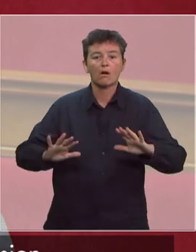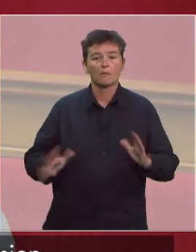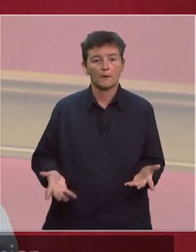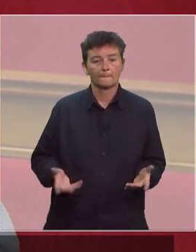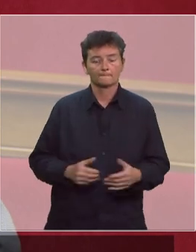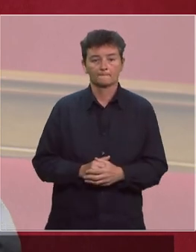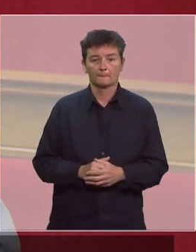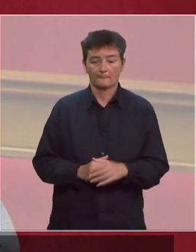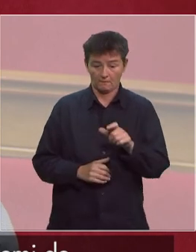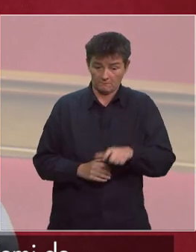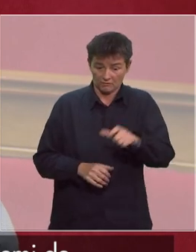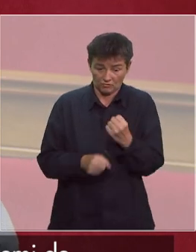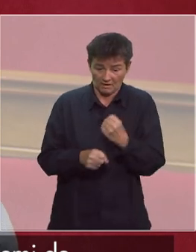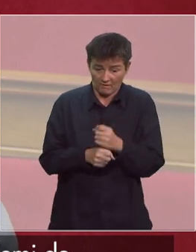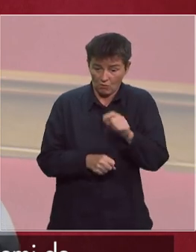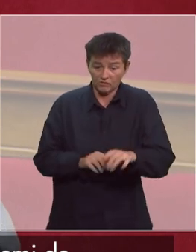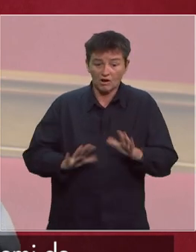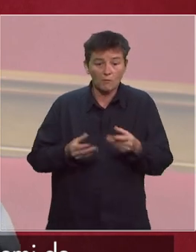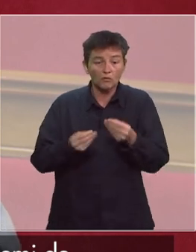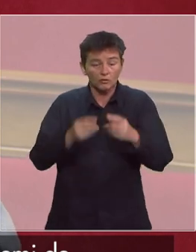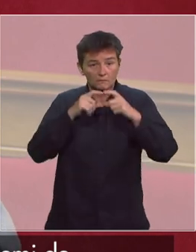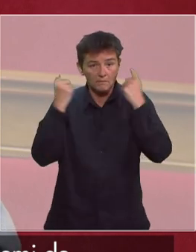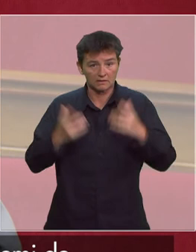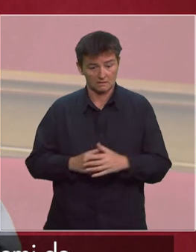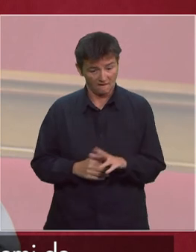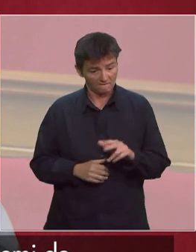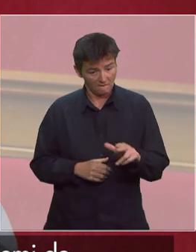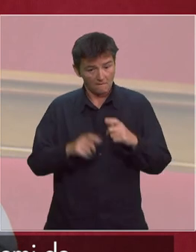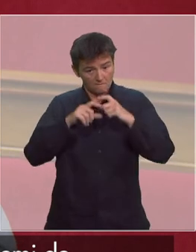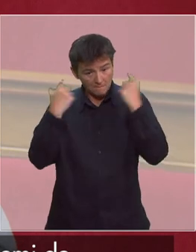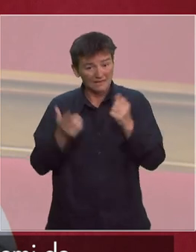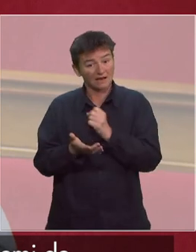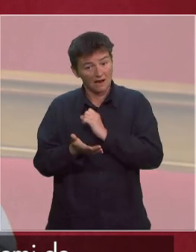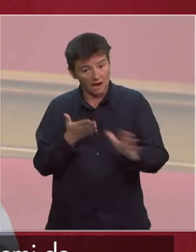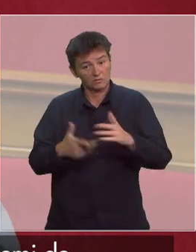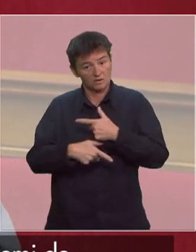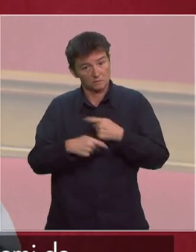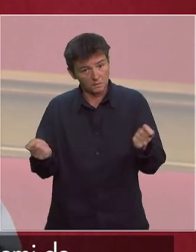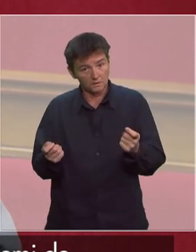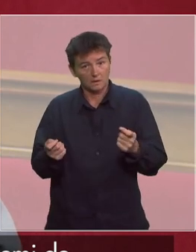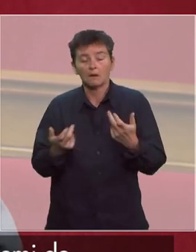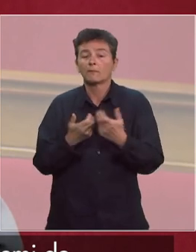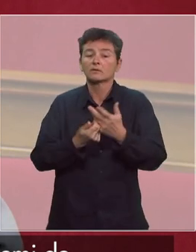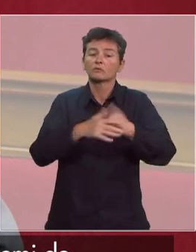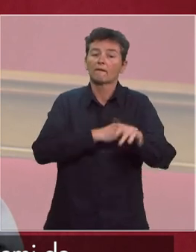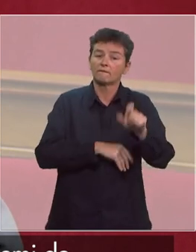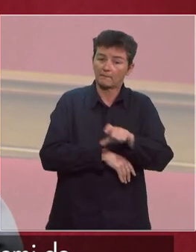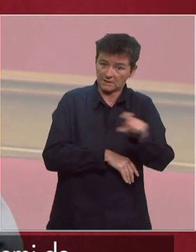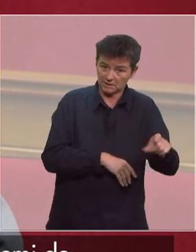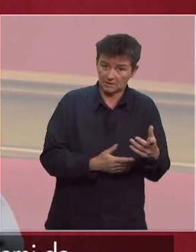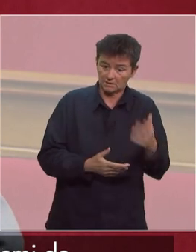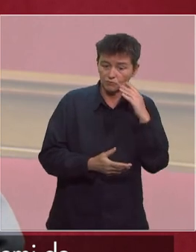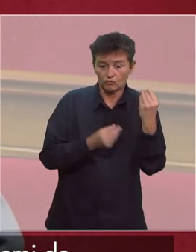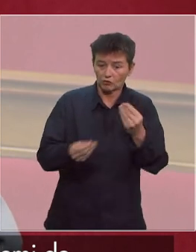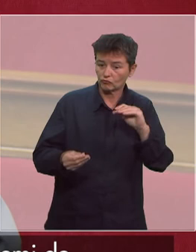pour ceux qui doivent travailler. Envisagez-vous des distributions de masques gratuites mais rationnées dans des pharmacies pour permettre l